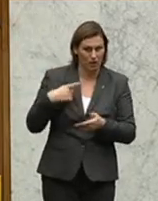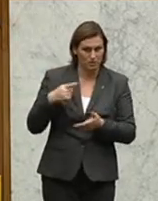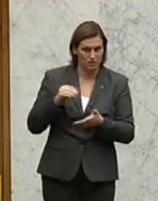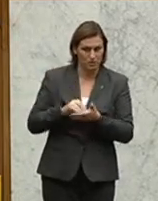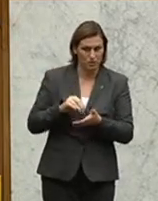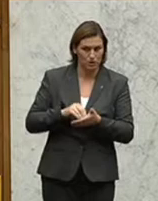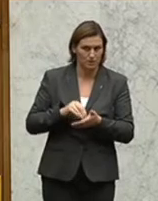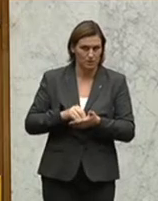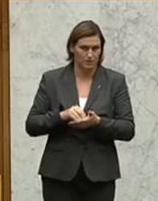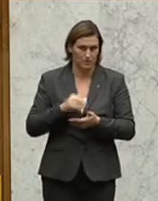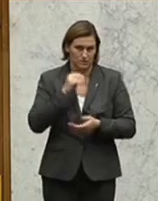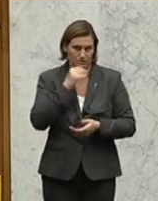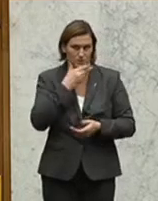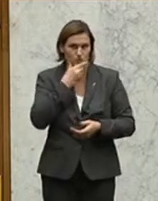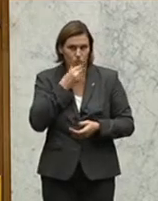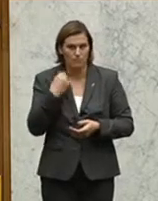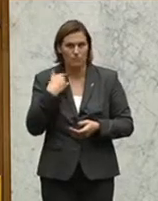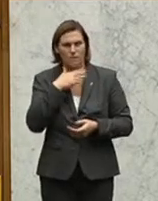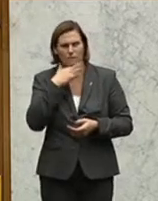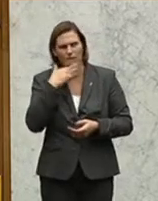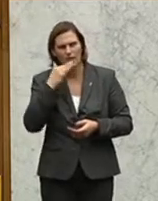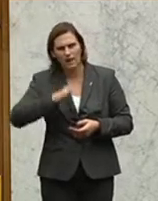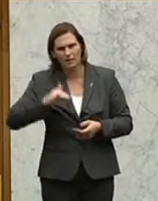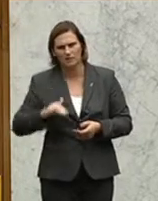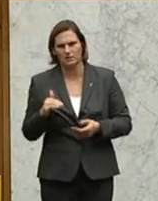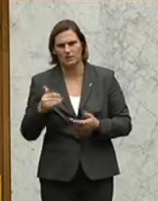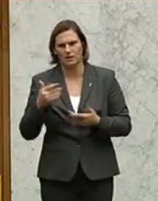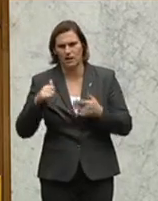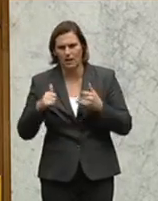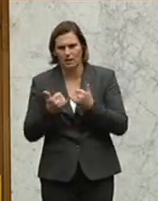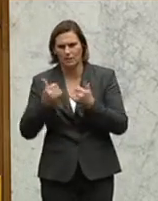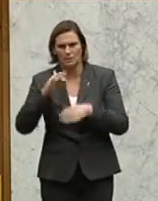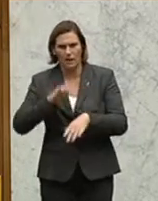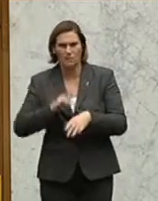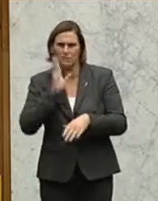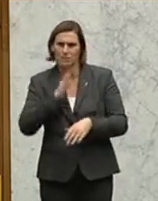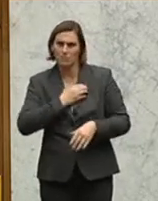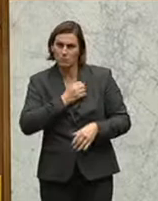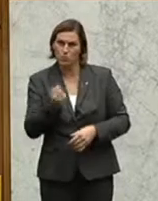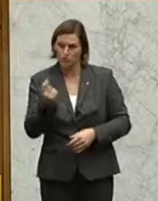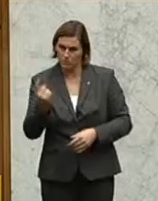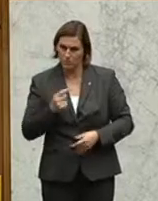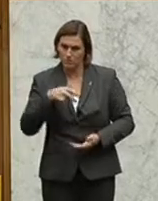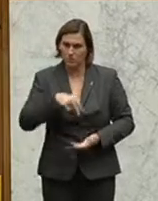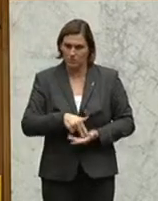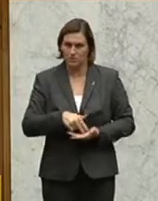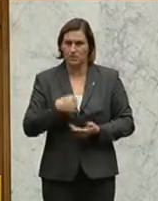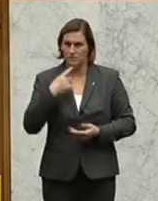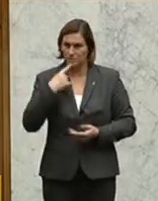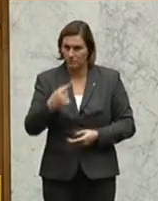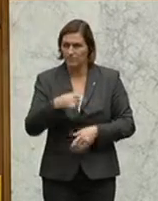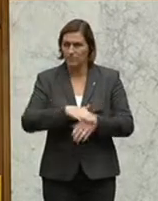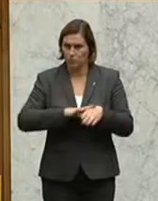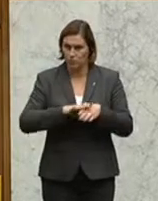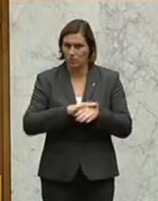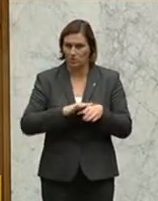Kavaliersdelikt. Sie haben tausende Kinder und Eltern beleidigt. Haben Sie den Mut, sich herzustellen und sich zu entschuldigen.